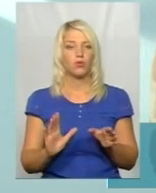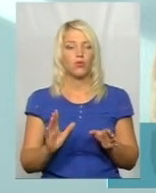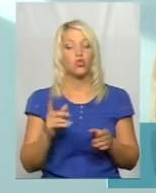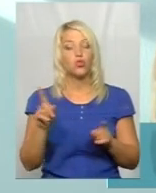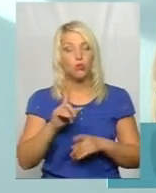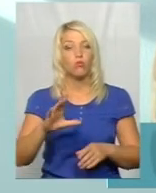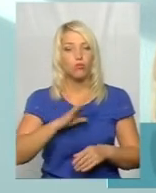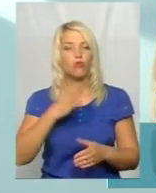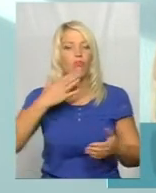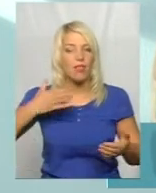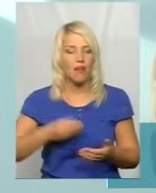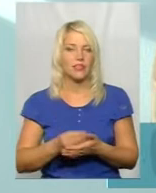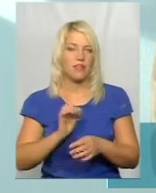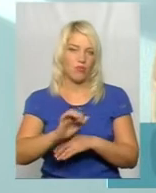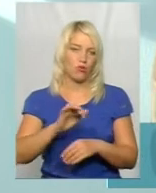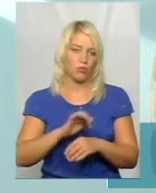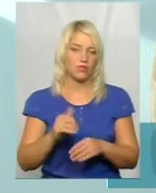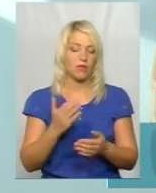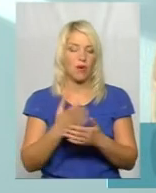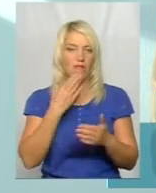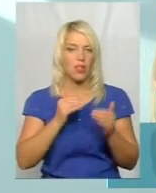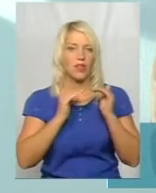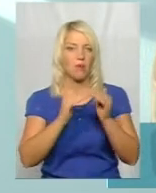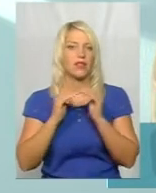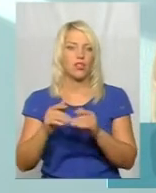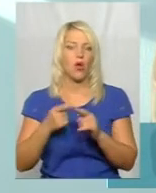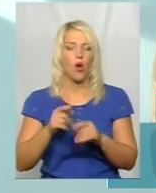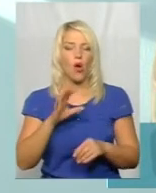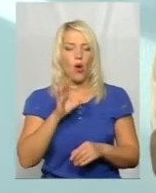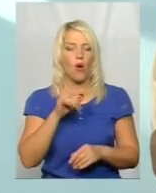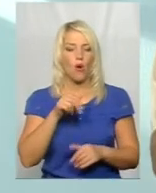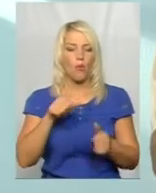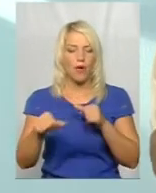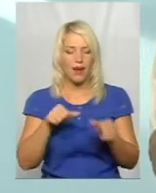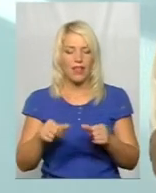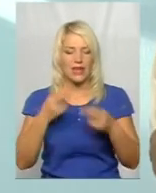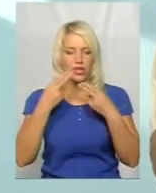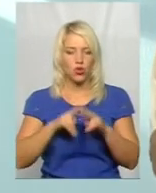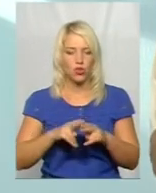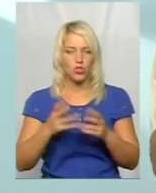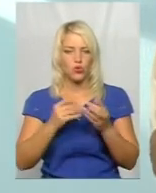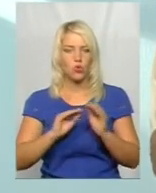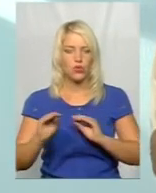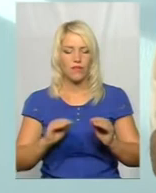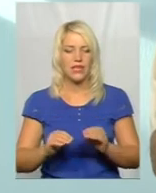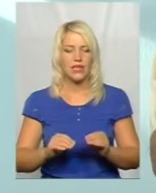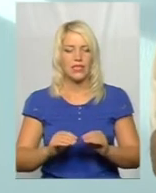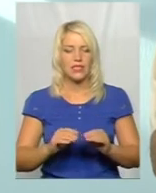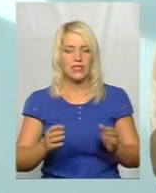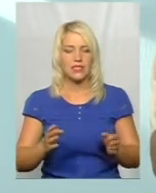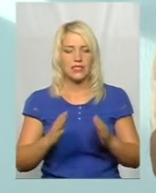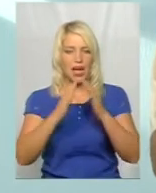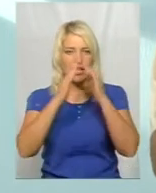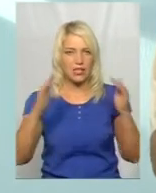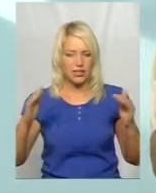виробництво. Тому майстер тепличного сподарства – це оператор технологічного устанкування в закритих ґрунтах, а також